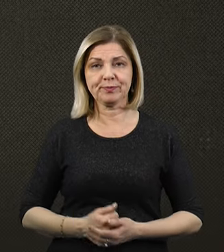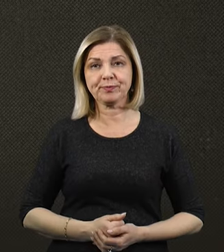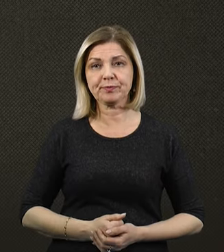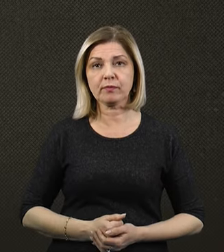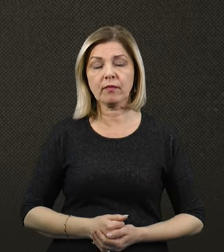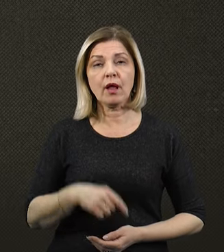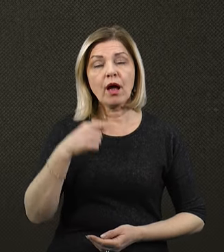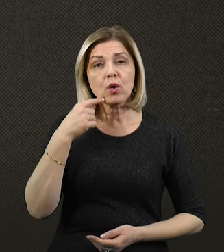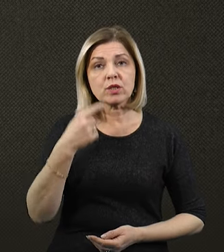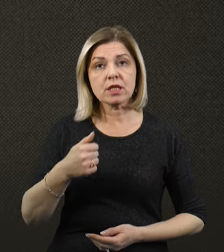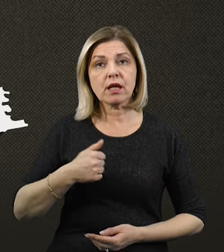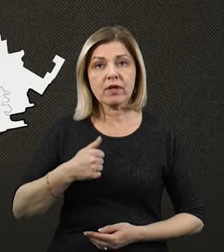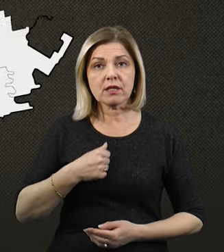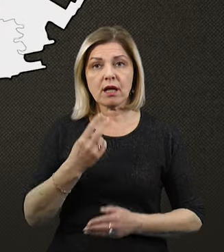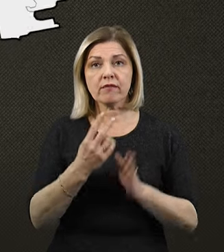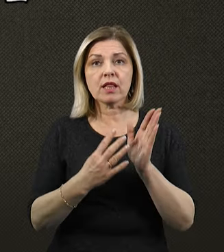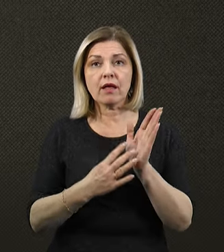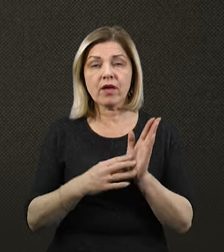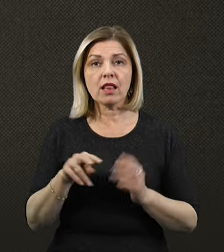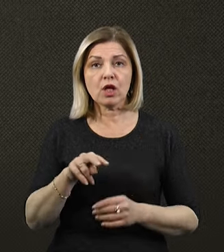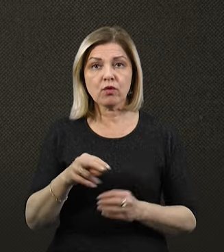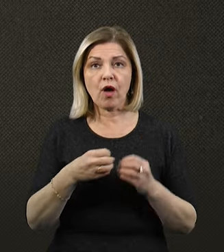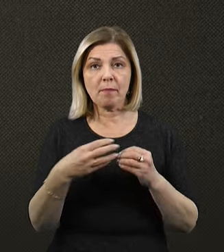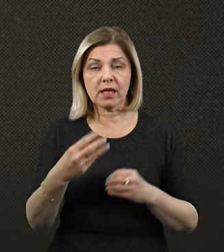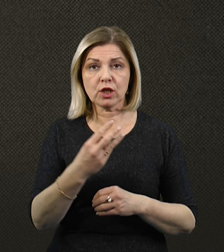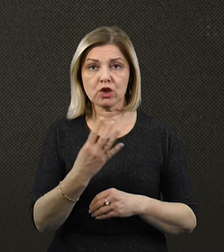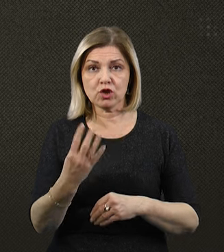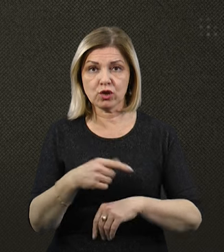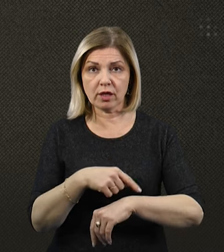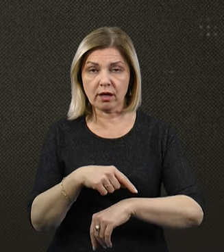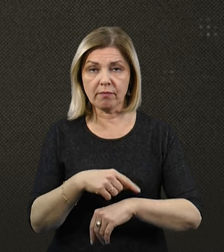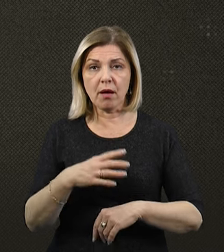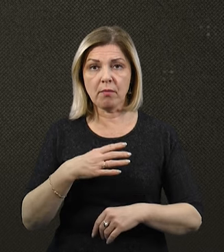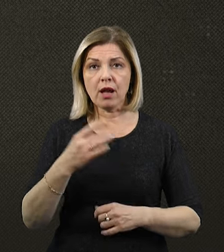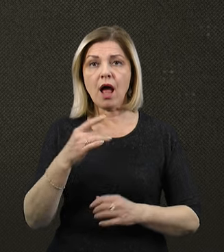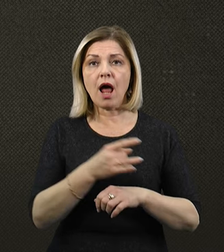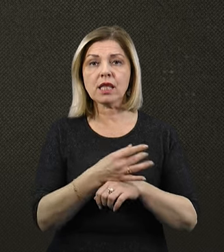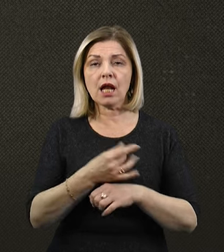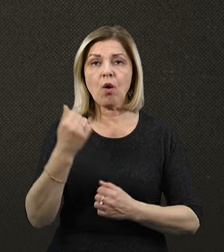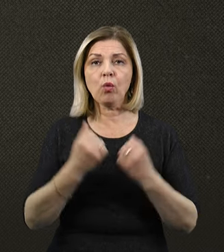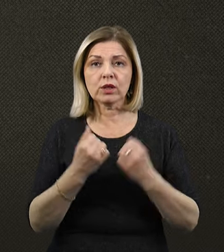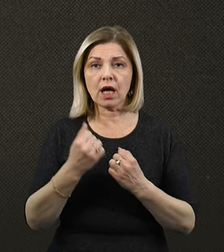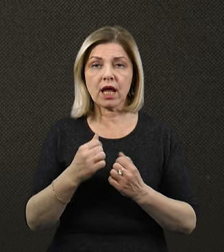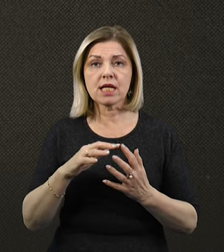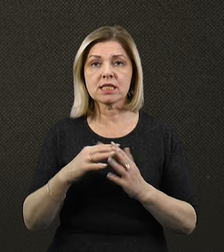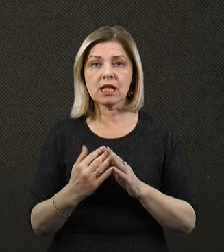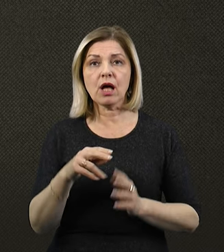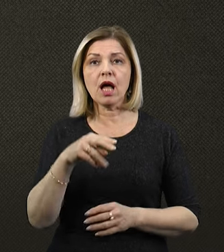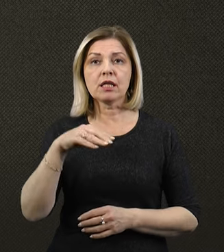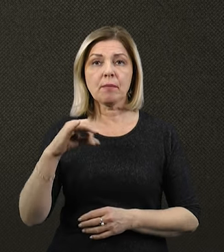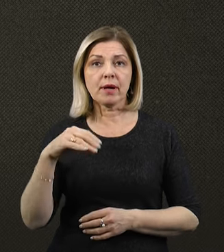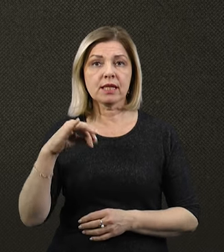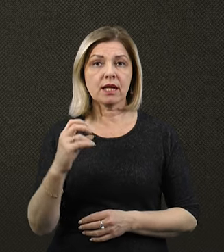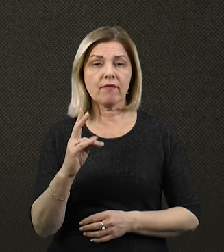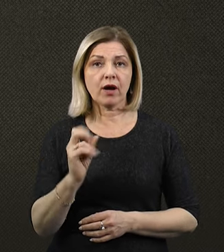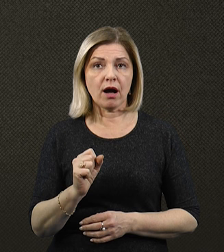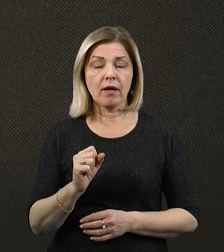Російські війська 29 листопада о 15.34 завдали артилерійських ударів по селу Дмитрівка Куцурубської громади. Поранених та